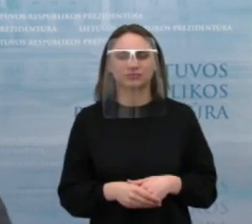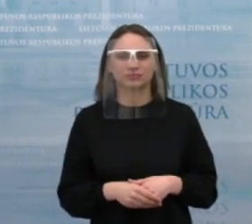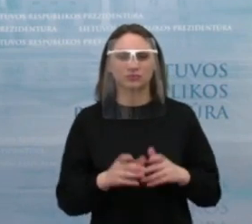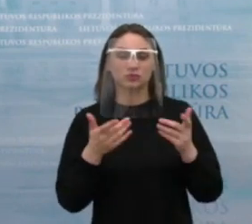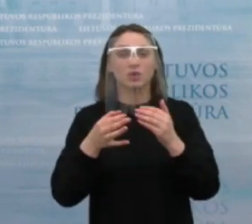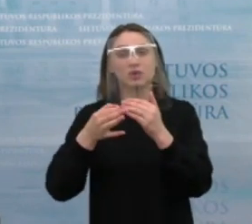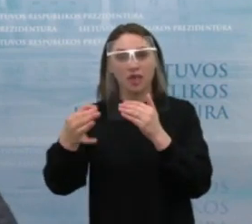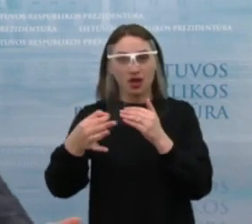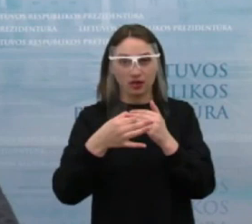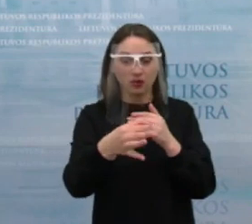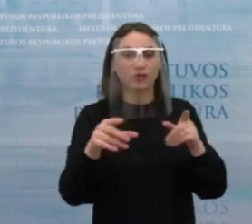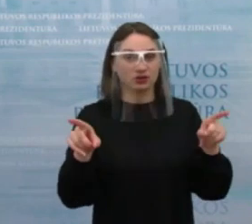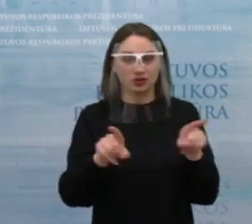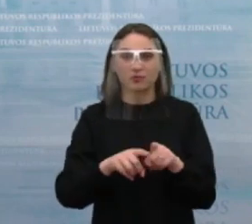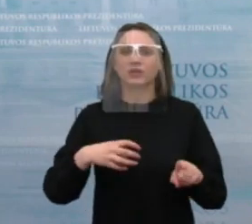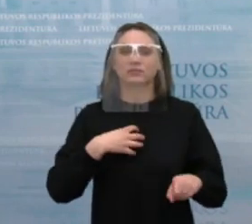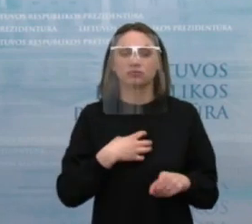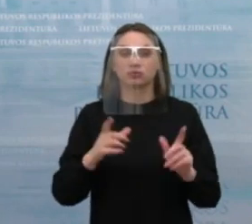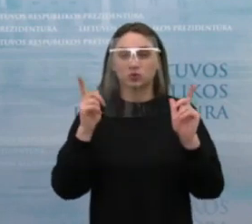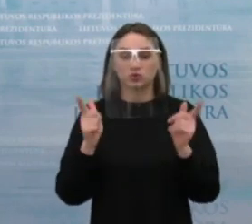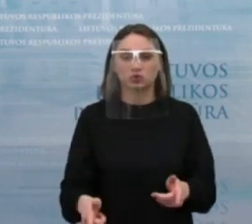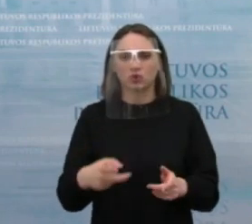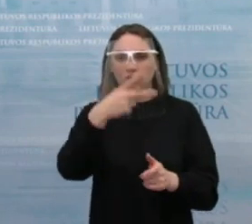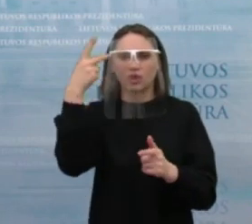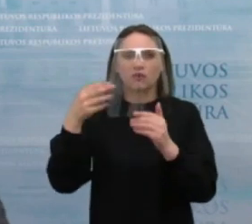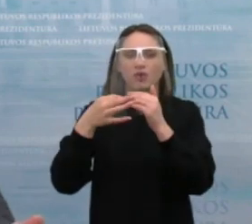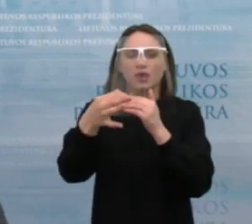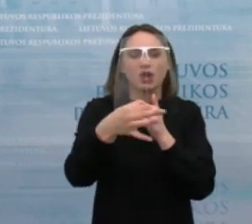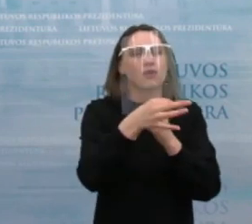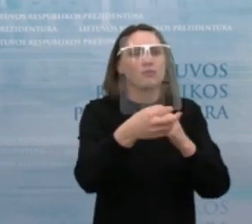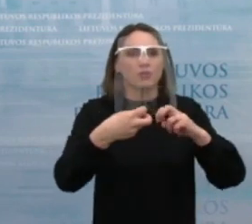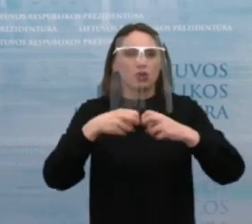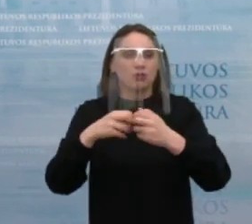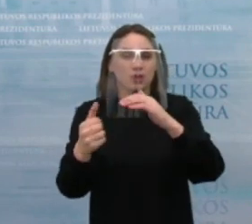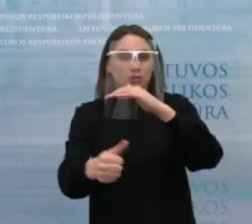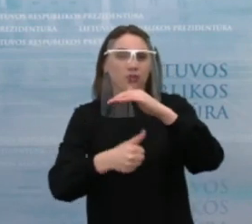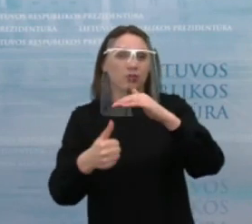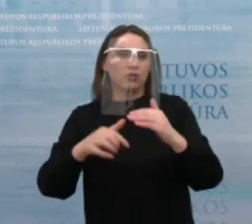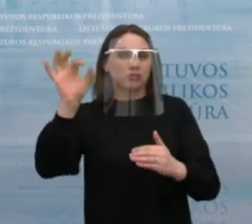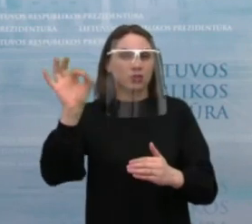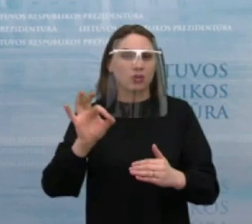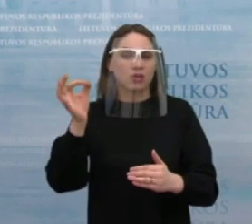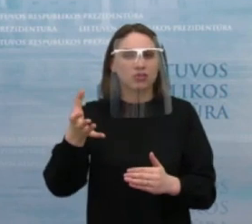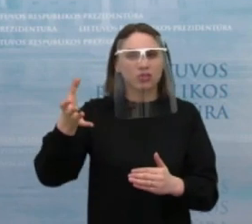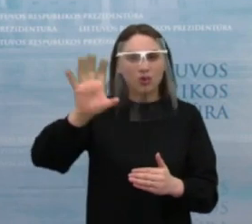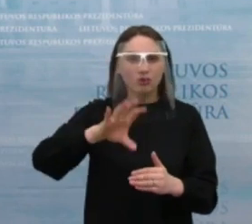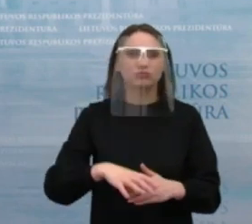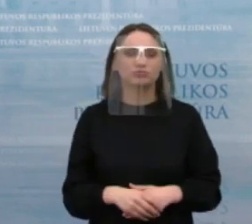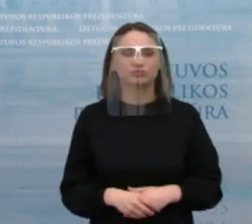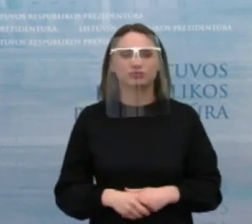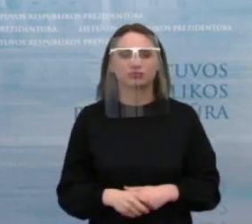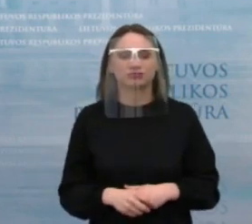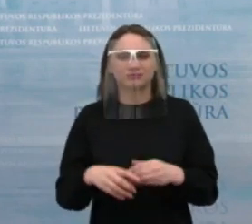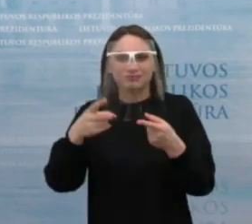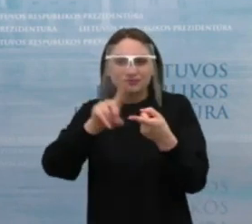tiek regioninė aspektą, nes regionuose nedarbo lygis yra didesnis, tiek ir segmentavimo pagal atskiras amžiaus grupės,